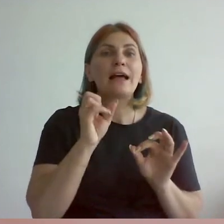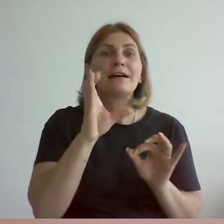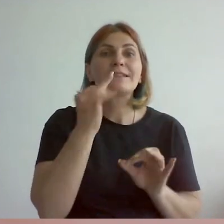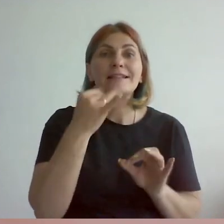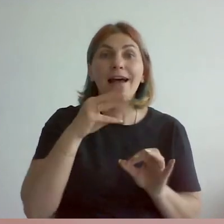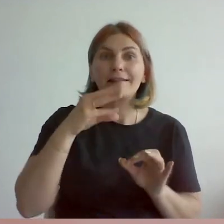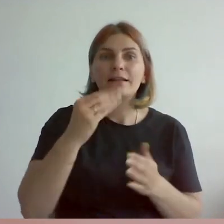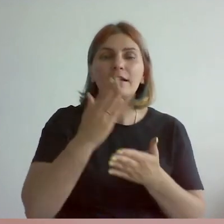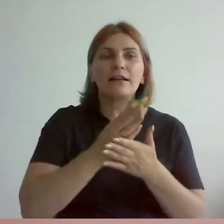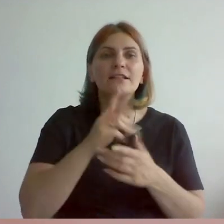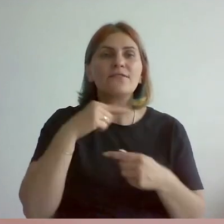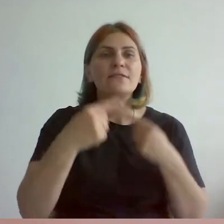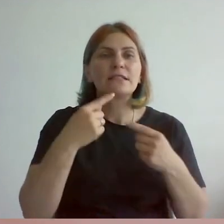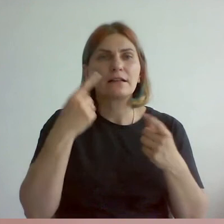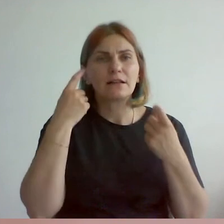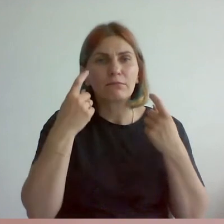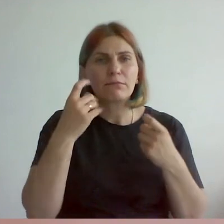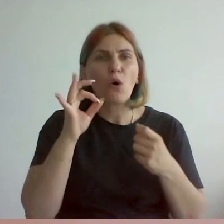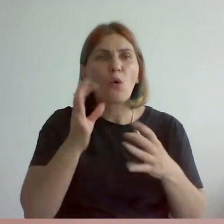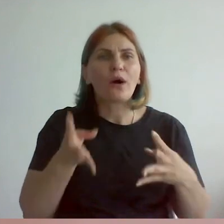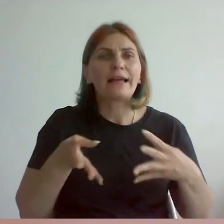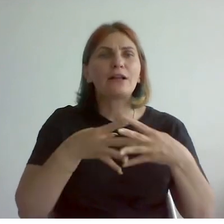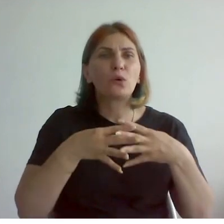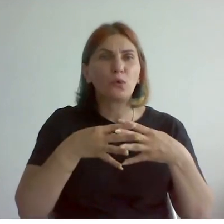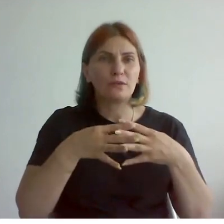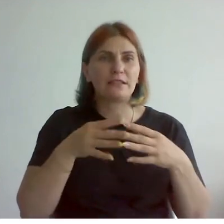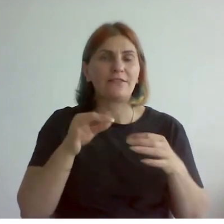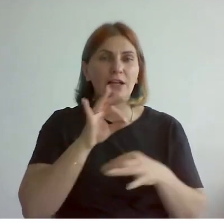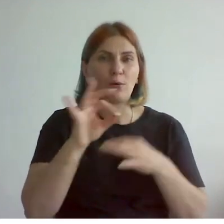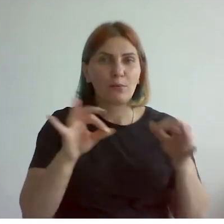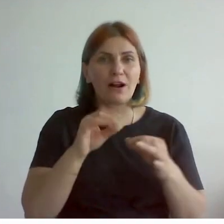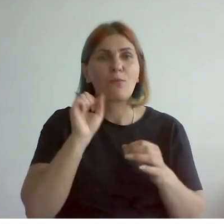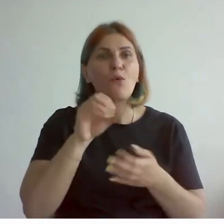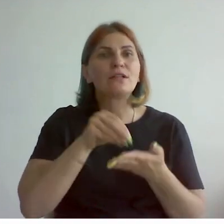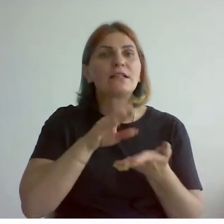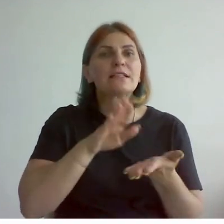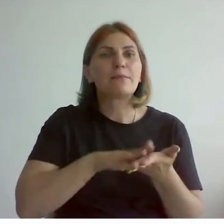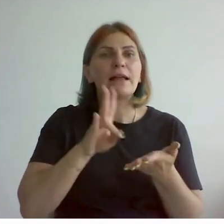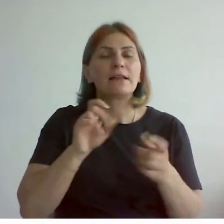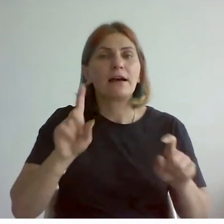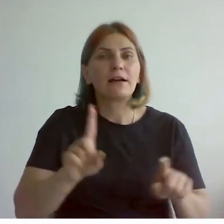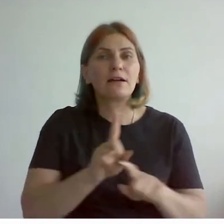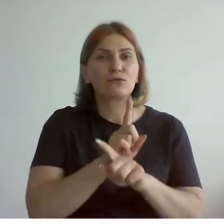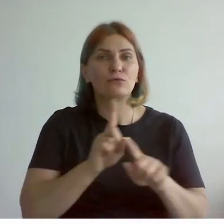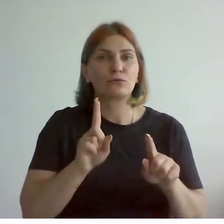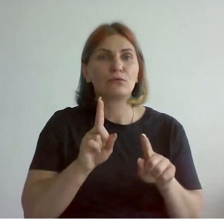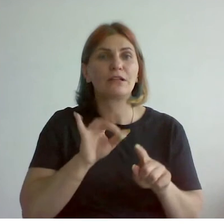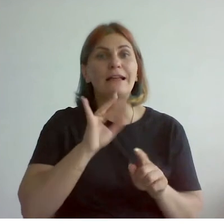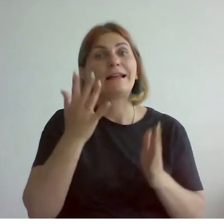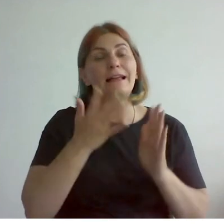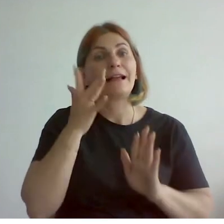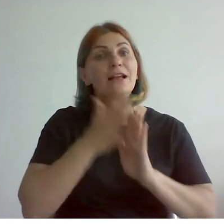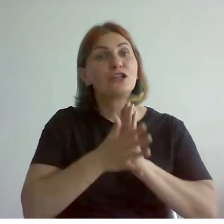информация о наших инклюзивных проектах. Вы всегда можете записаться на экскурсию или изучить